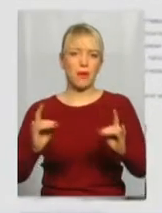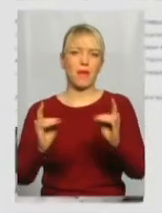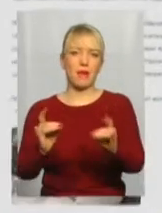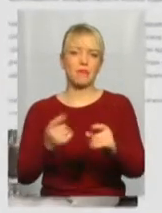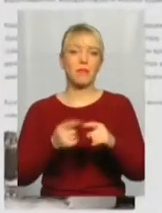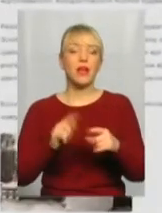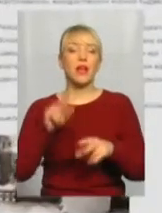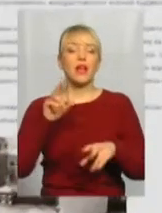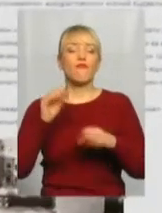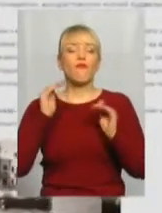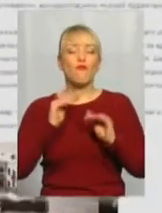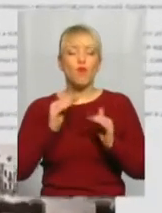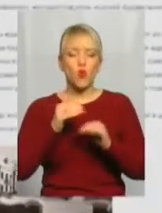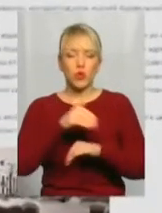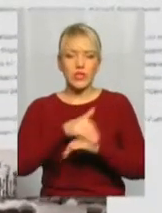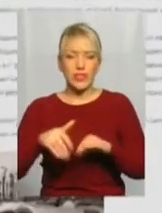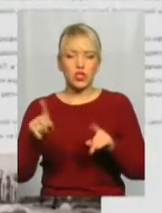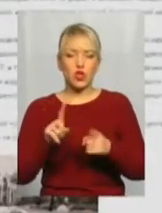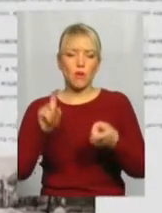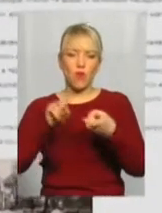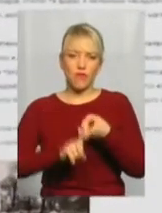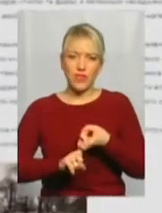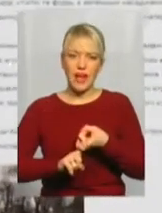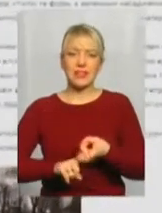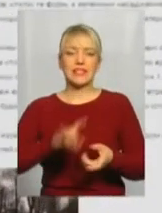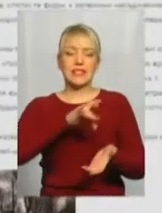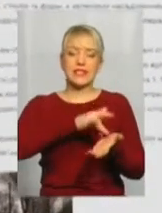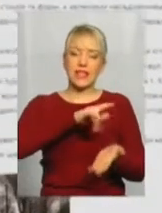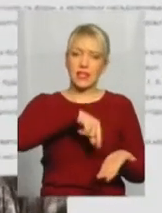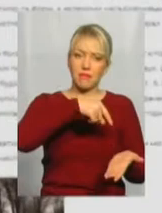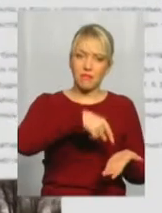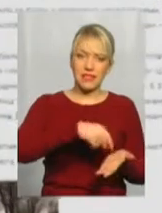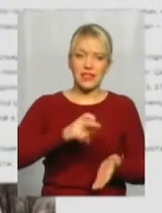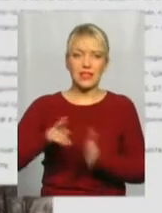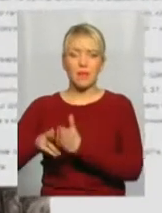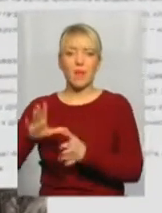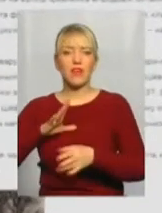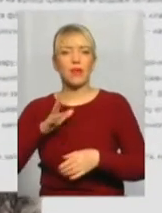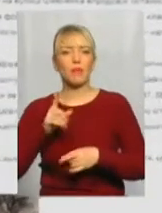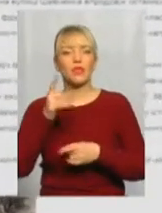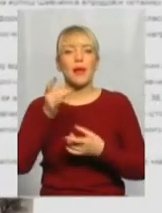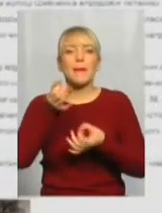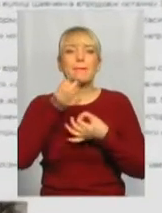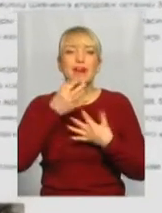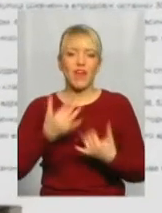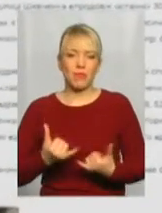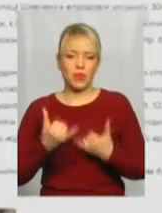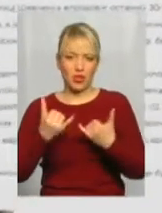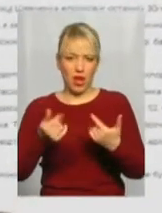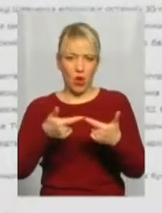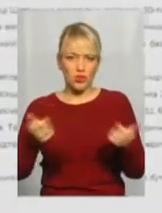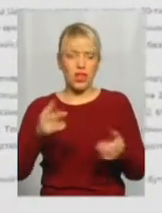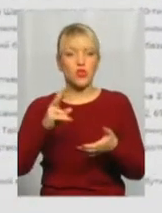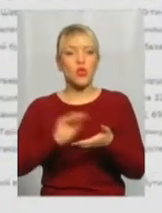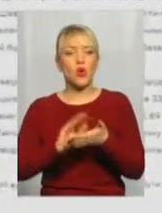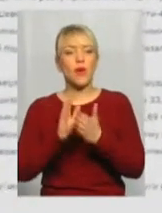що вулиця, яка пов'язує Залізничний вокзал із центру міста, має бути взірцевою і приваблою для хмельничан та гостей міста. Але петицію підписали